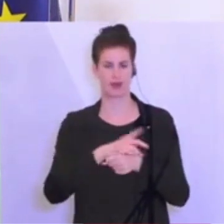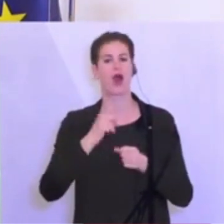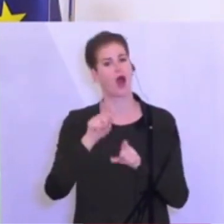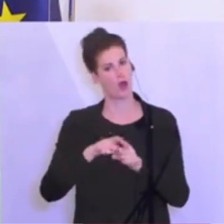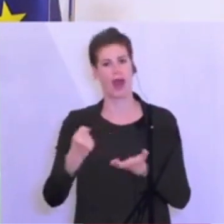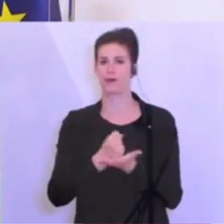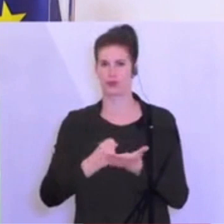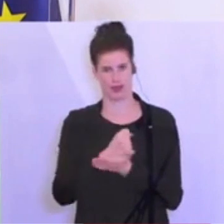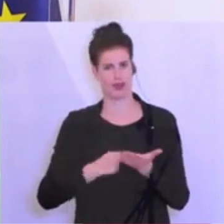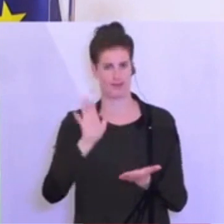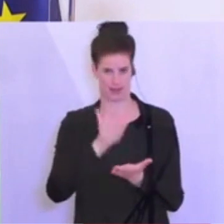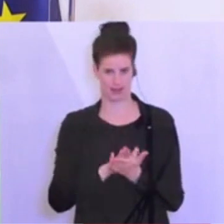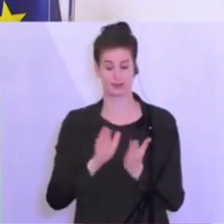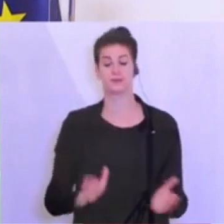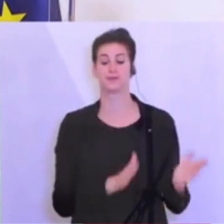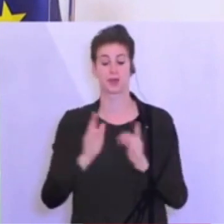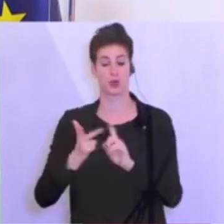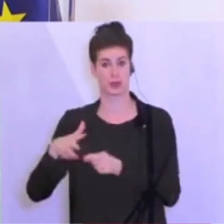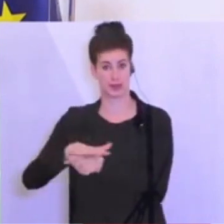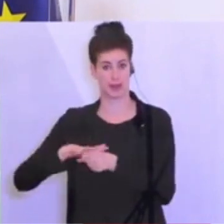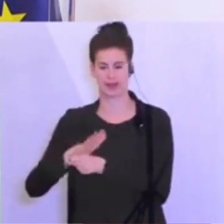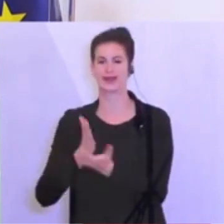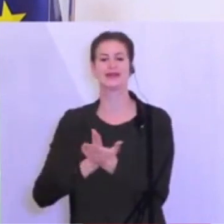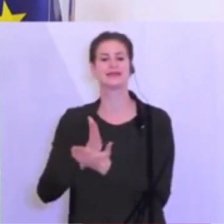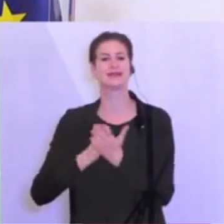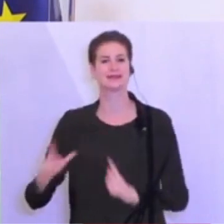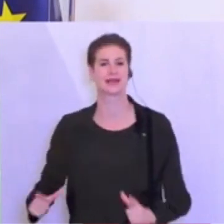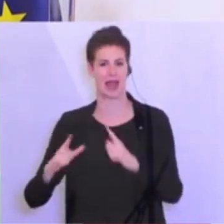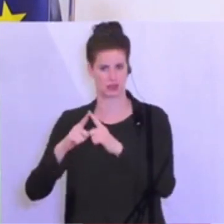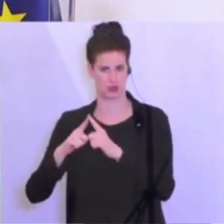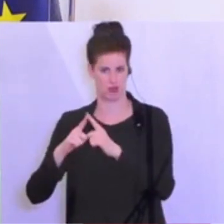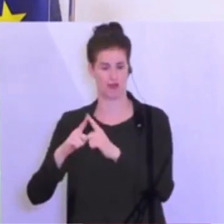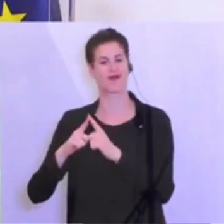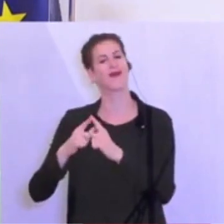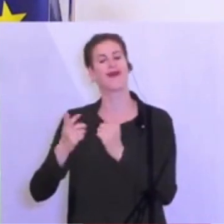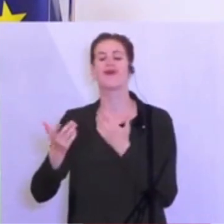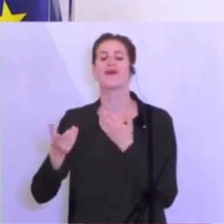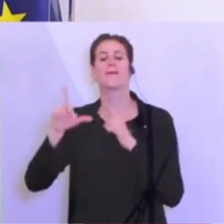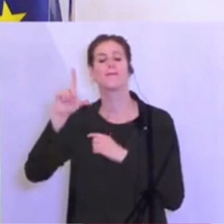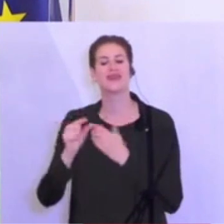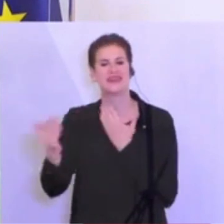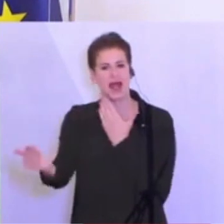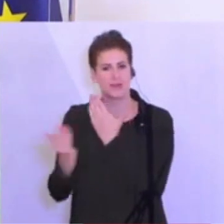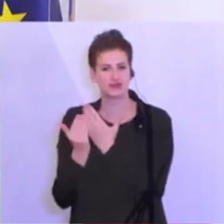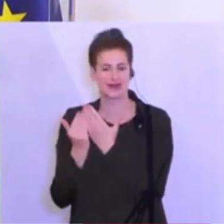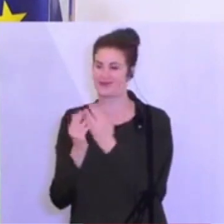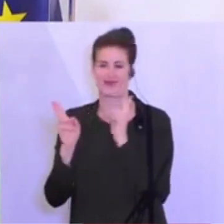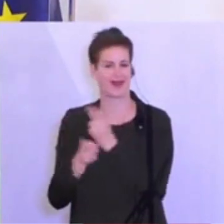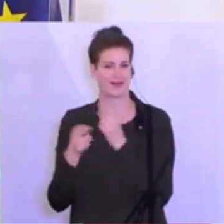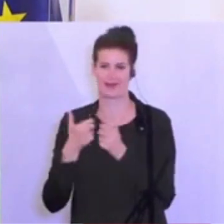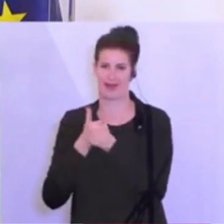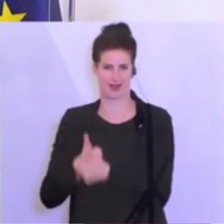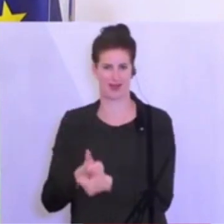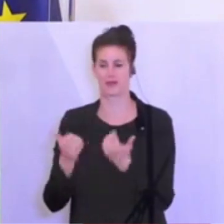Apotheken und zum dritten bei Dienstleistungen, wo der Mindestabstand nicht eingehalten werden kann, wie zum Beispiel